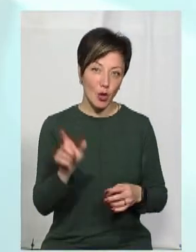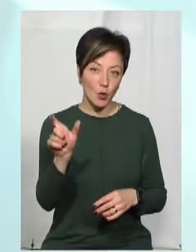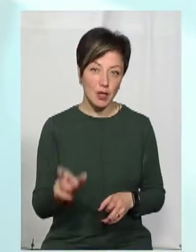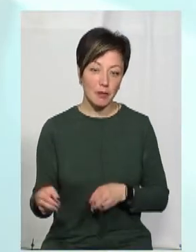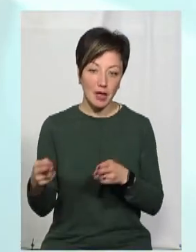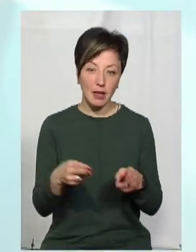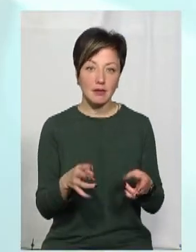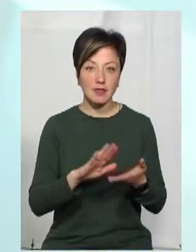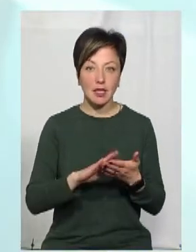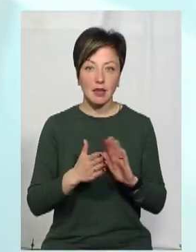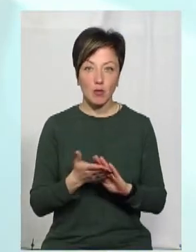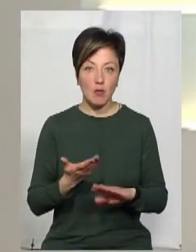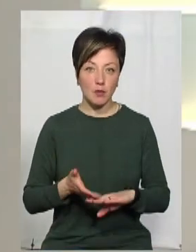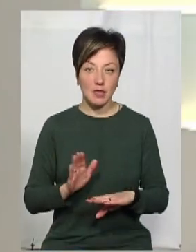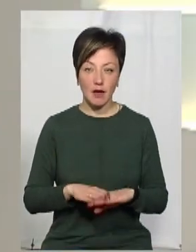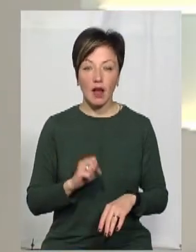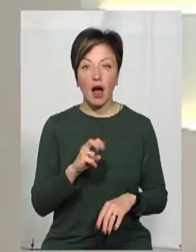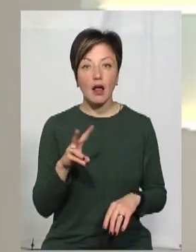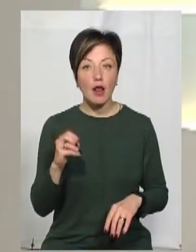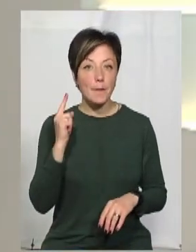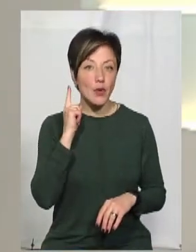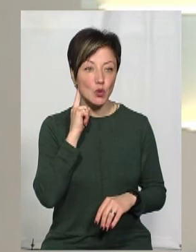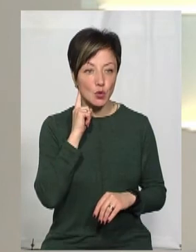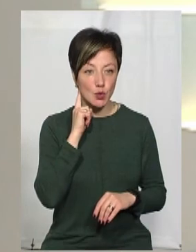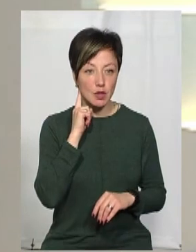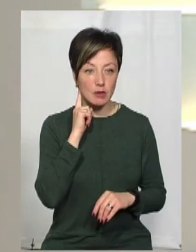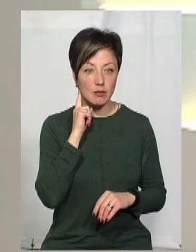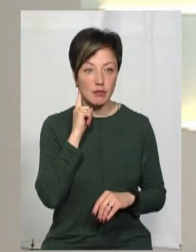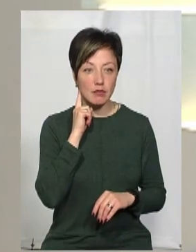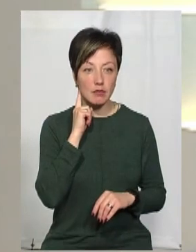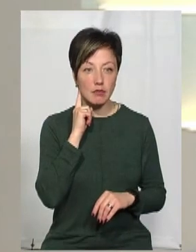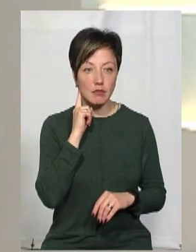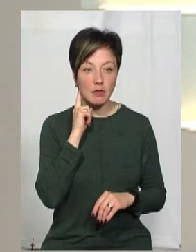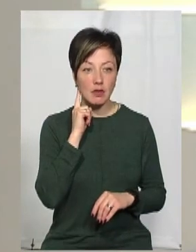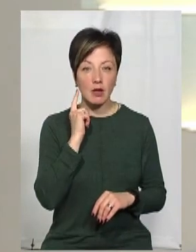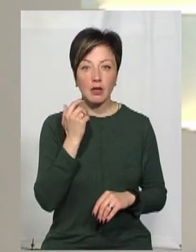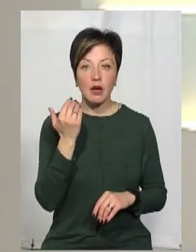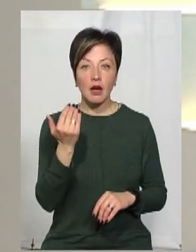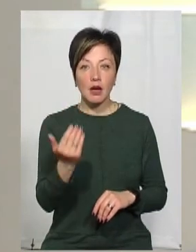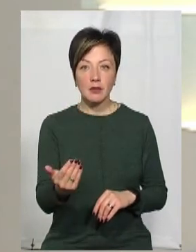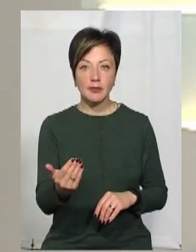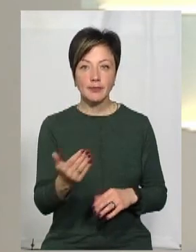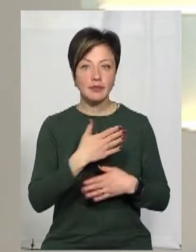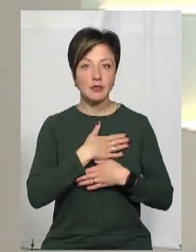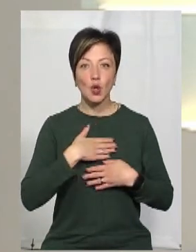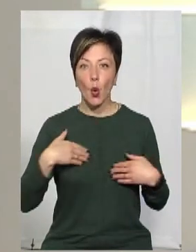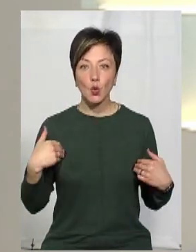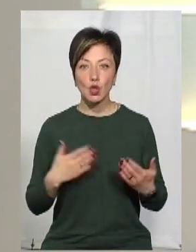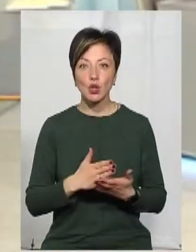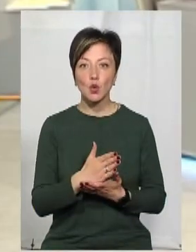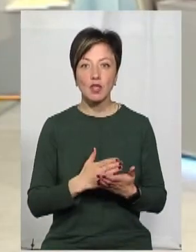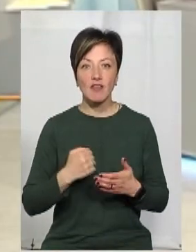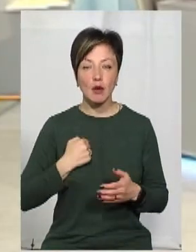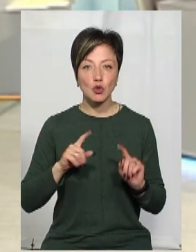люди не приїхали, можливо, у складних обставинах. Але з того, що ми почули, почули від пана Старцюна, що не хочуть служити